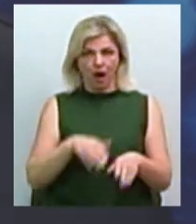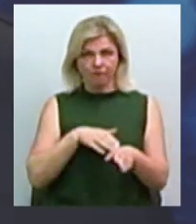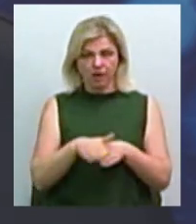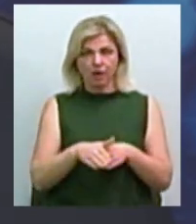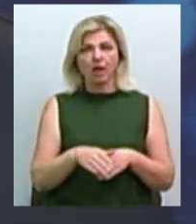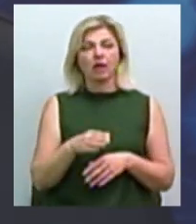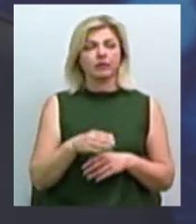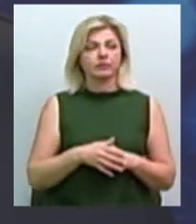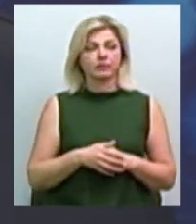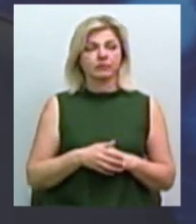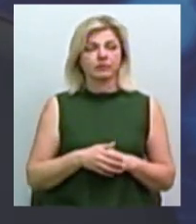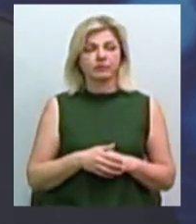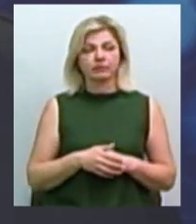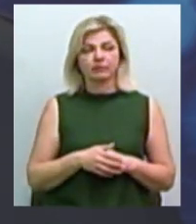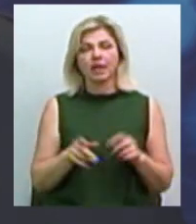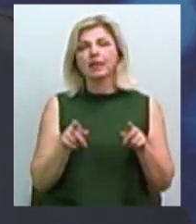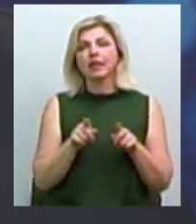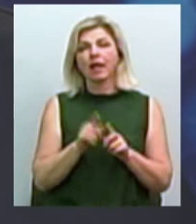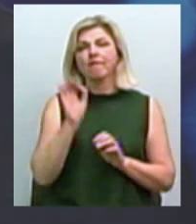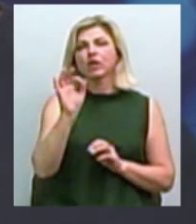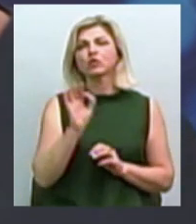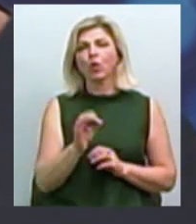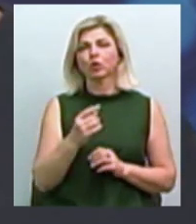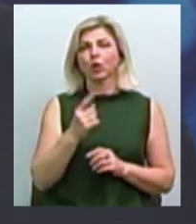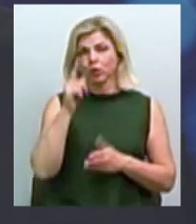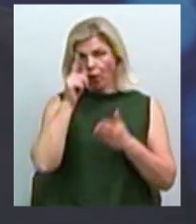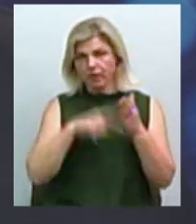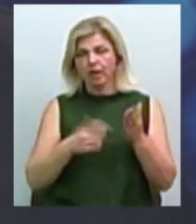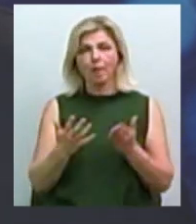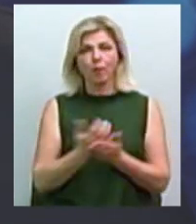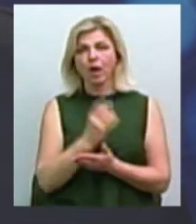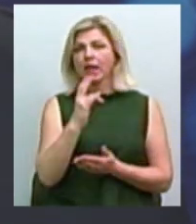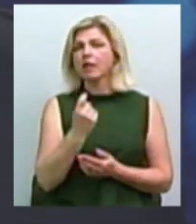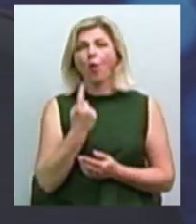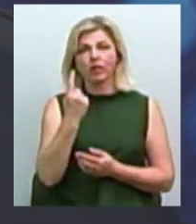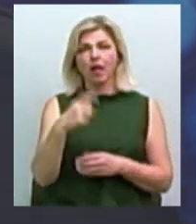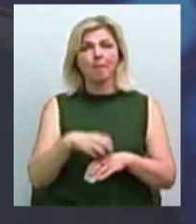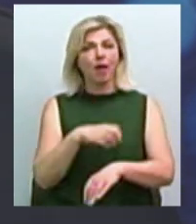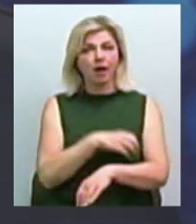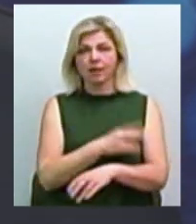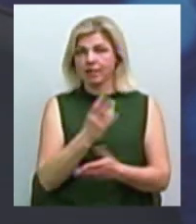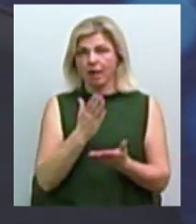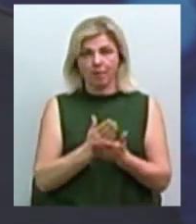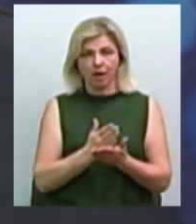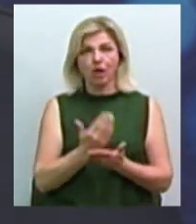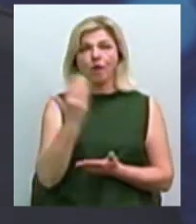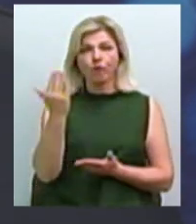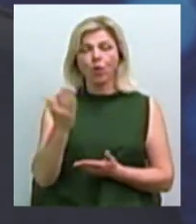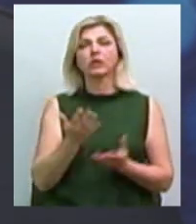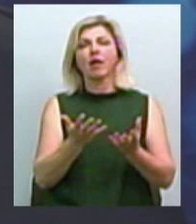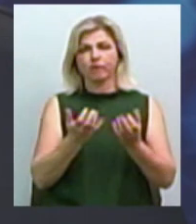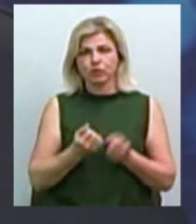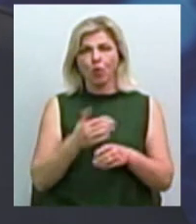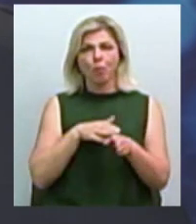такий відсоток довіри отримати, це ще жодна політична партія не мала. Вони сказали, що вони несуть повну